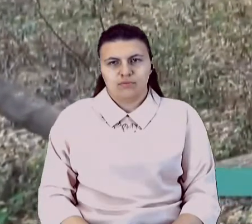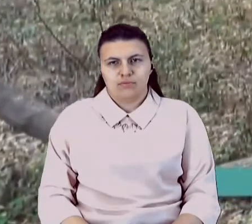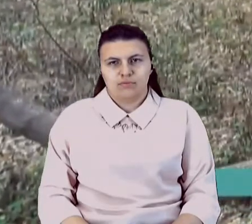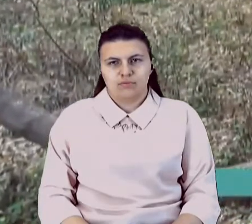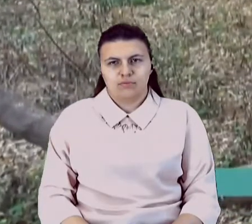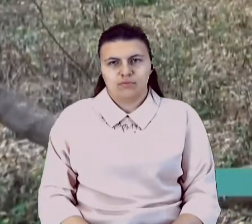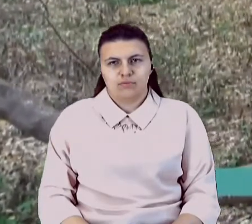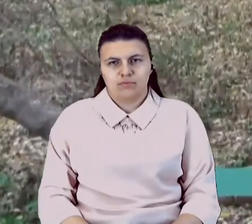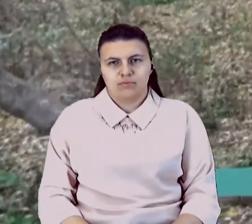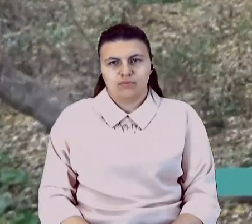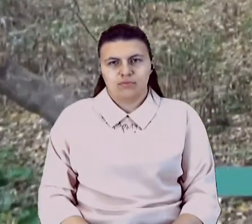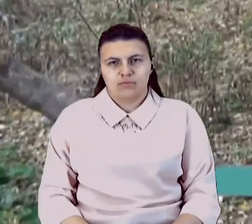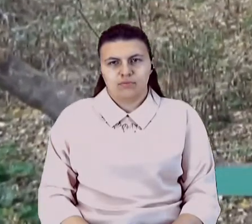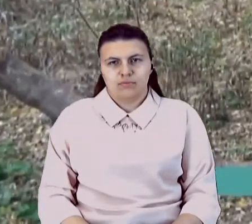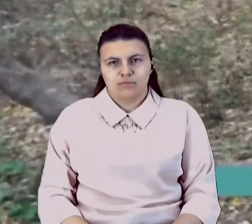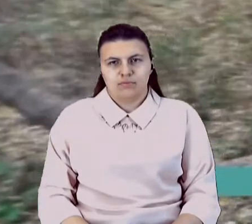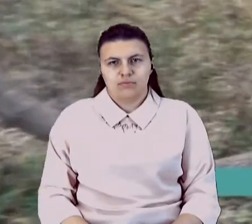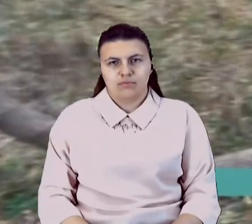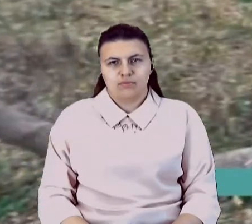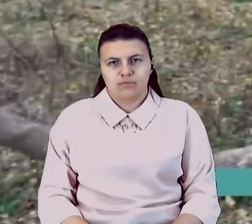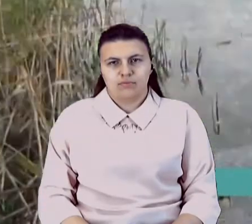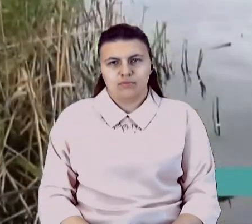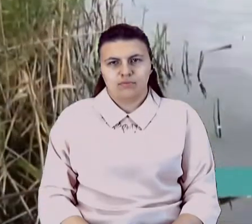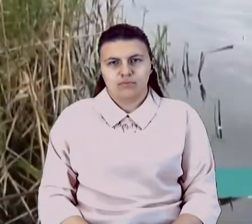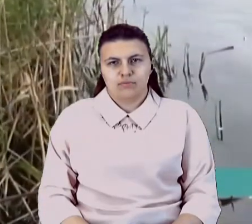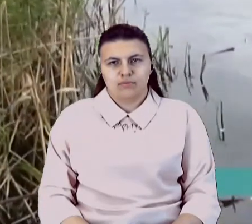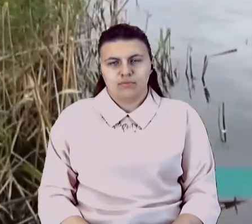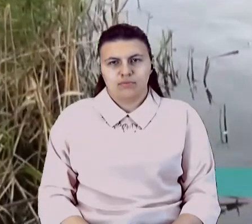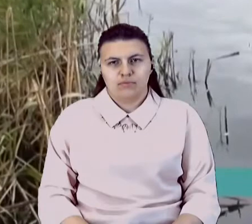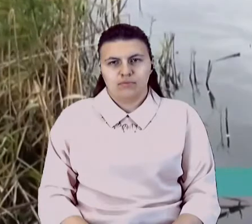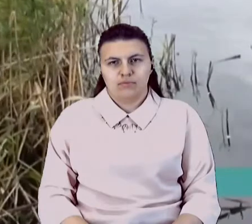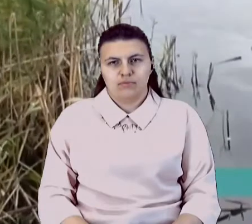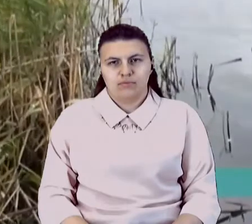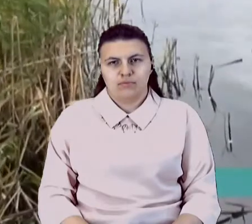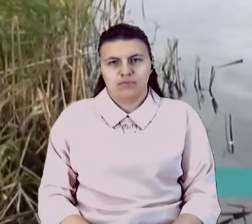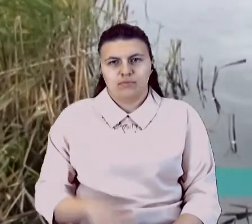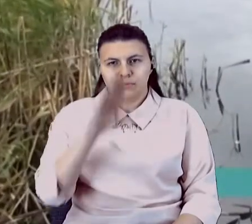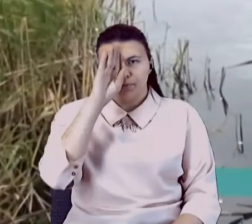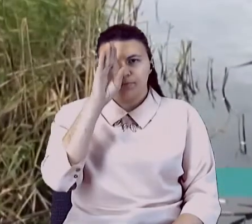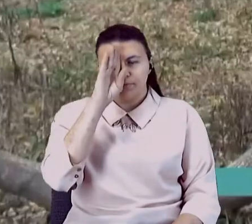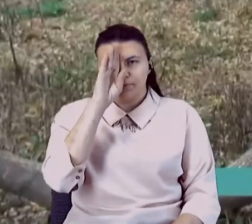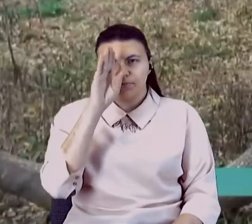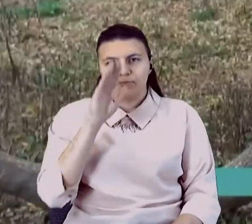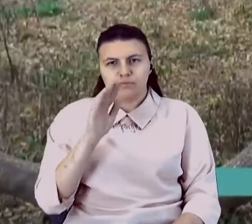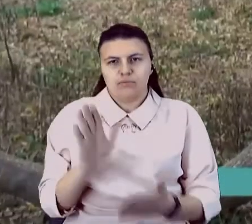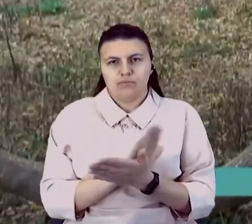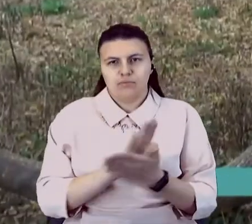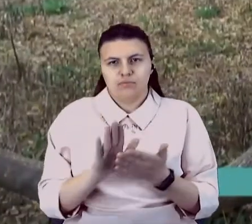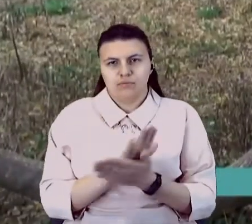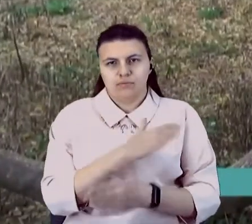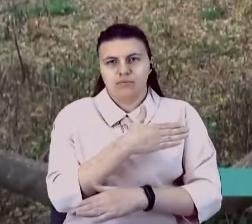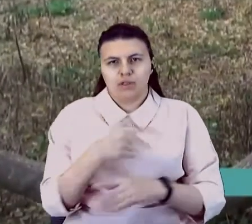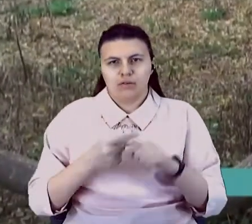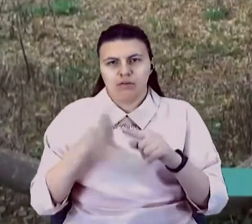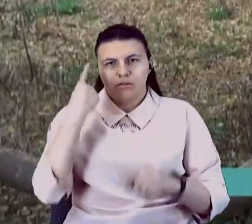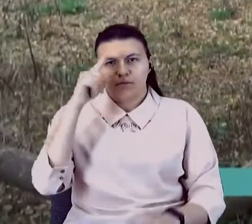Бахмутянин Богдан разом із сім'ї березі Ставка. Чоловік налаштований приєднатися до прибирання берегу. Це ініціатива дуже